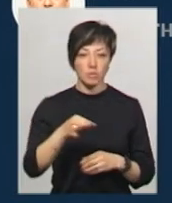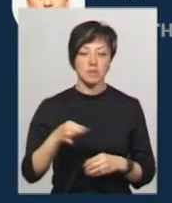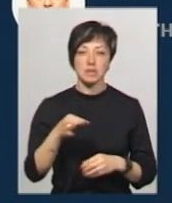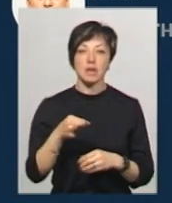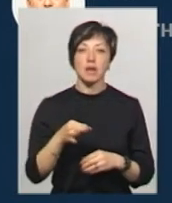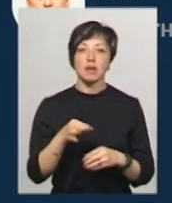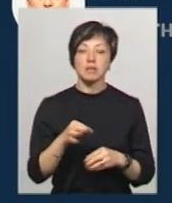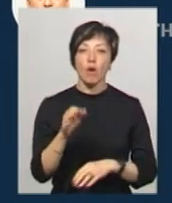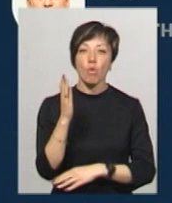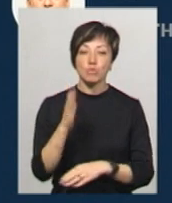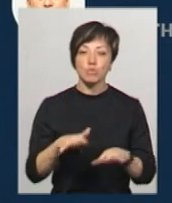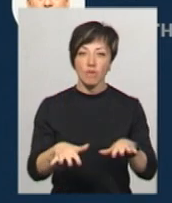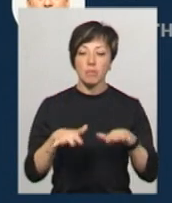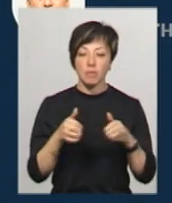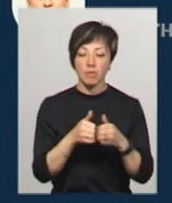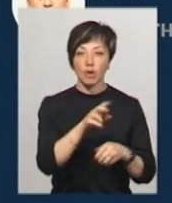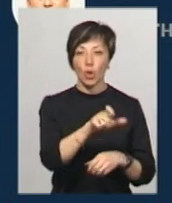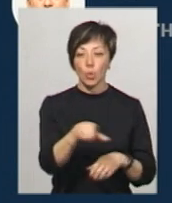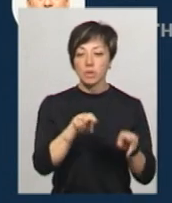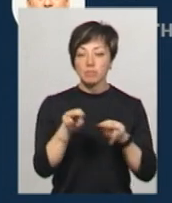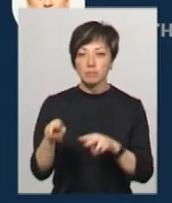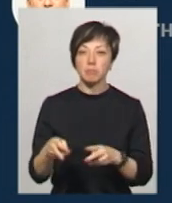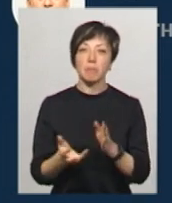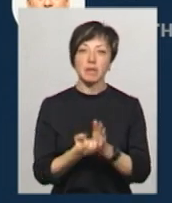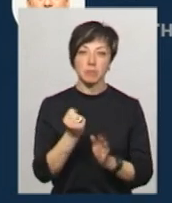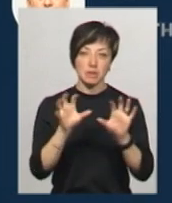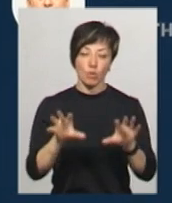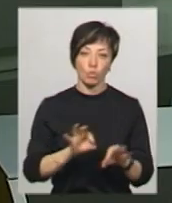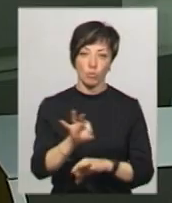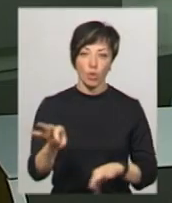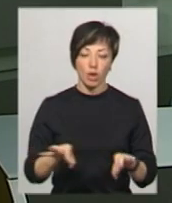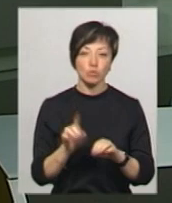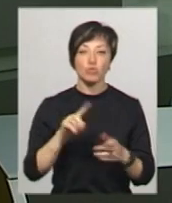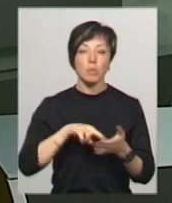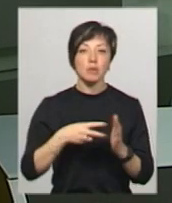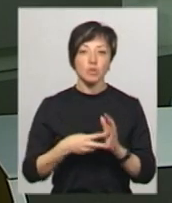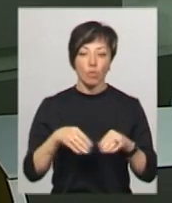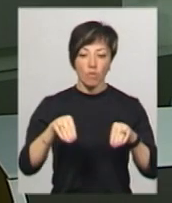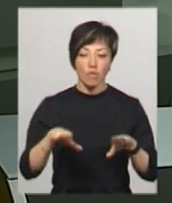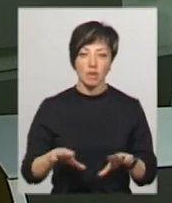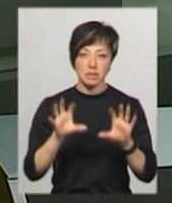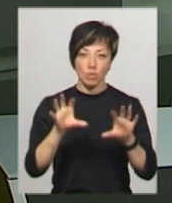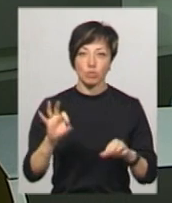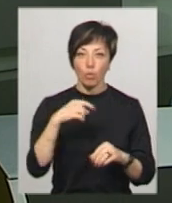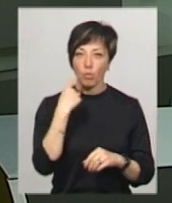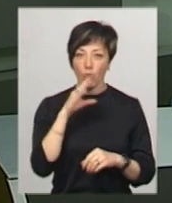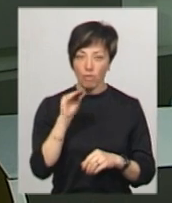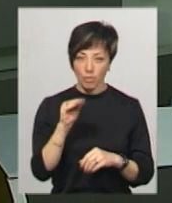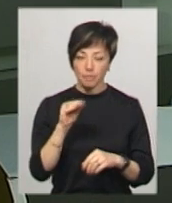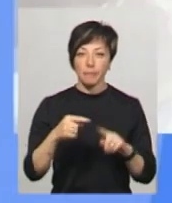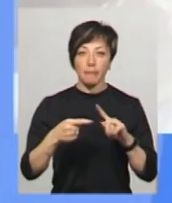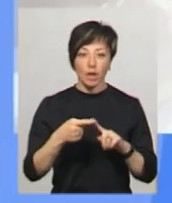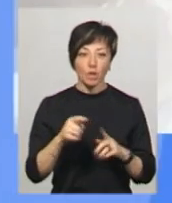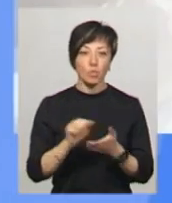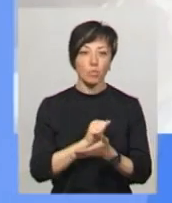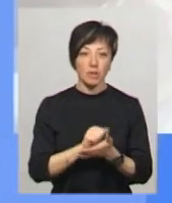голосуванням біля парламенту стежили люди, які прийшли підтримати законопроєкт. Що передбачає ухвалений закон про мову? Документ